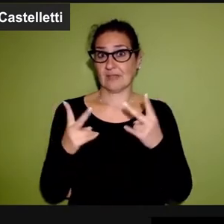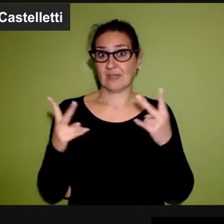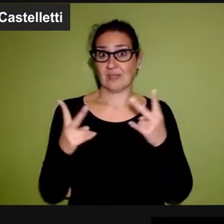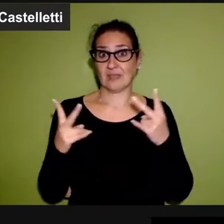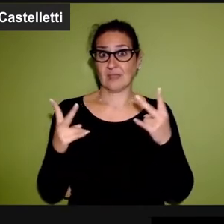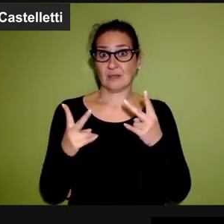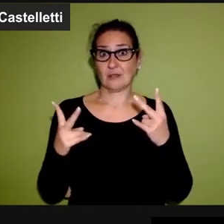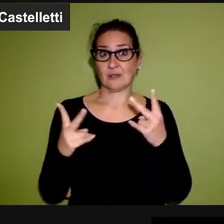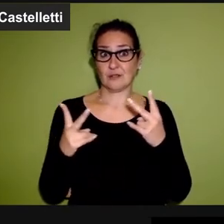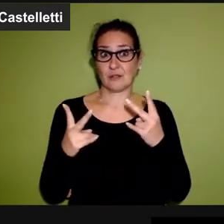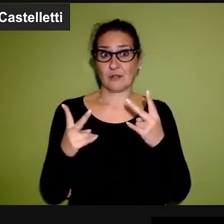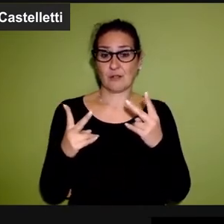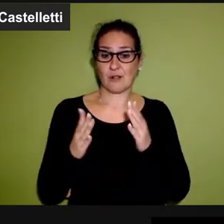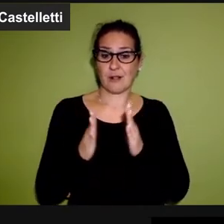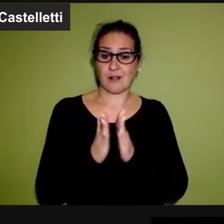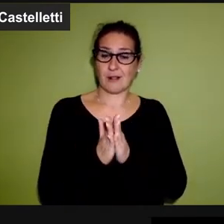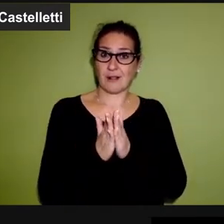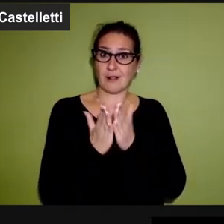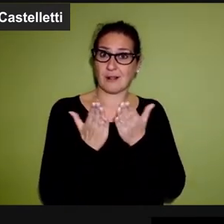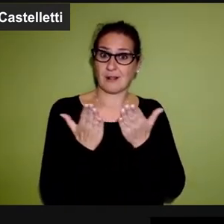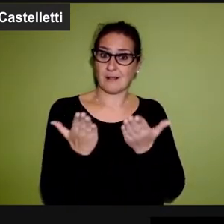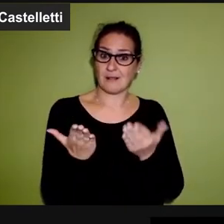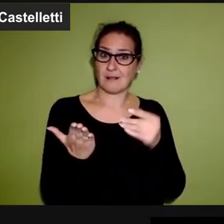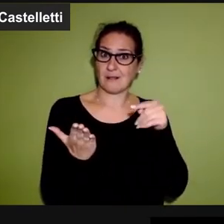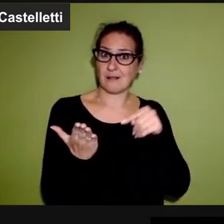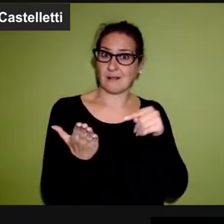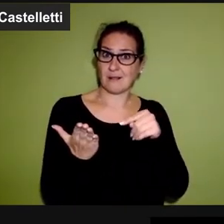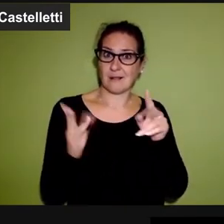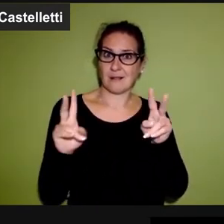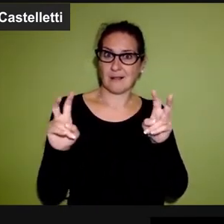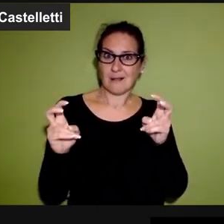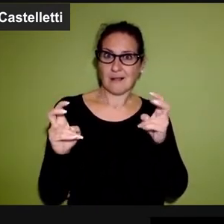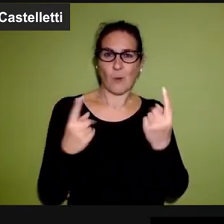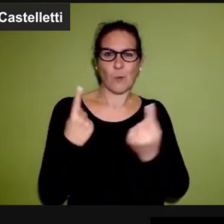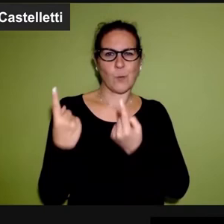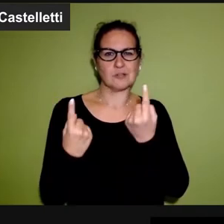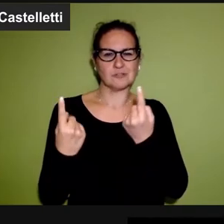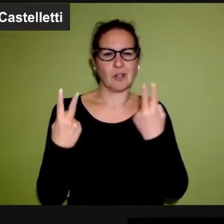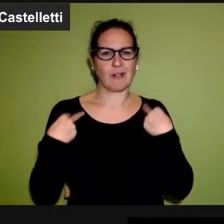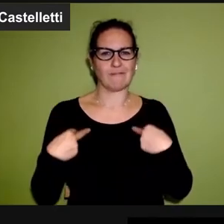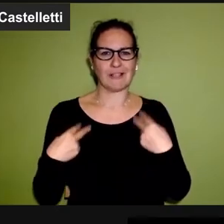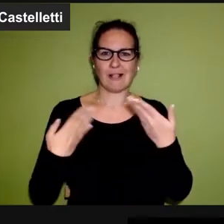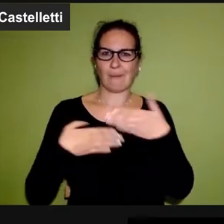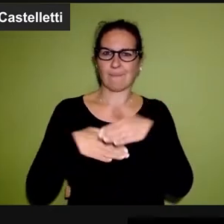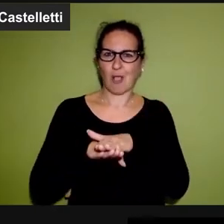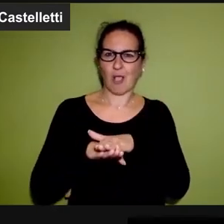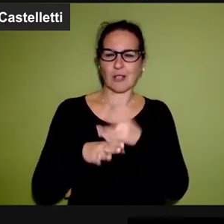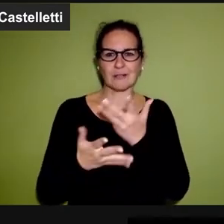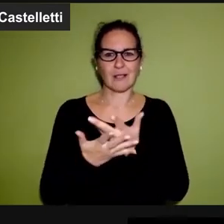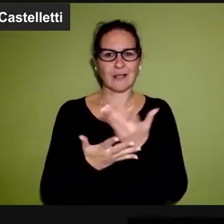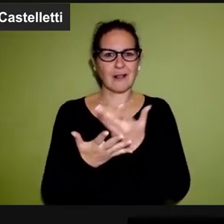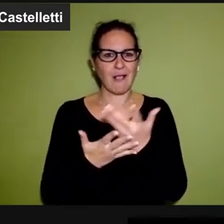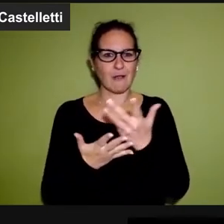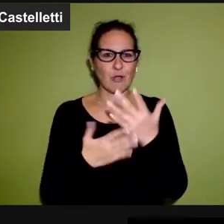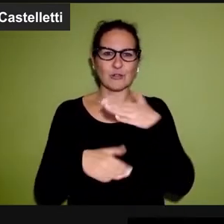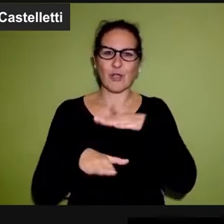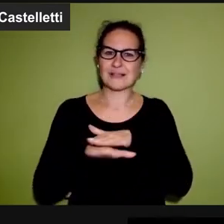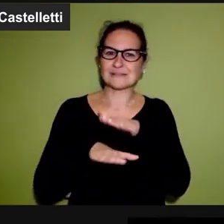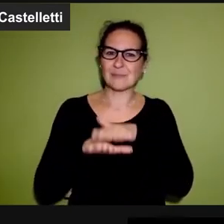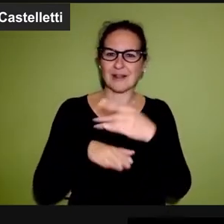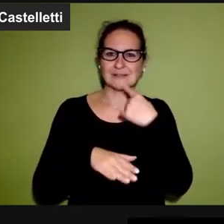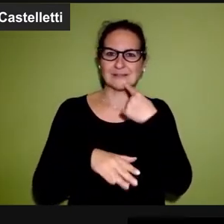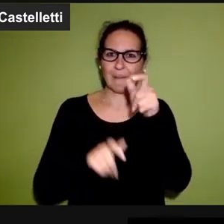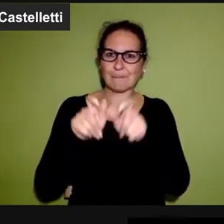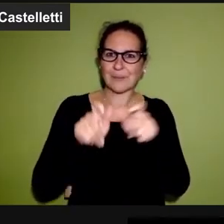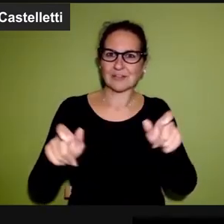tant'è che la parte del suo saggio, questione di vita e di morte, che lei dedica al racconto di alcune